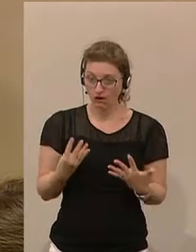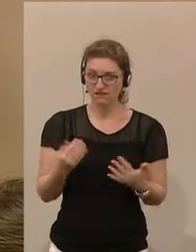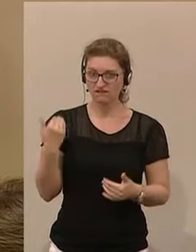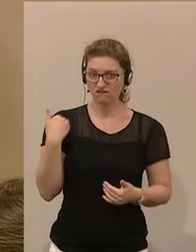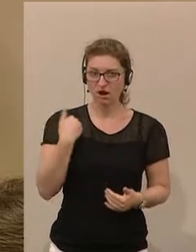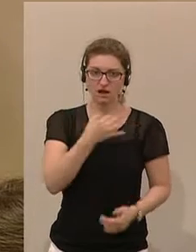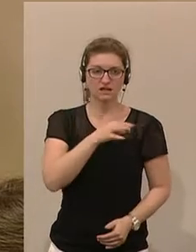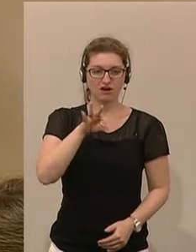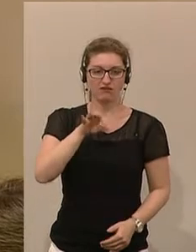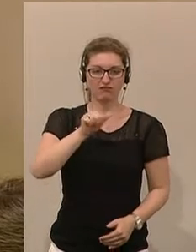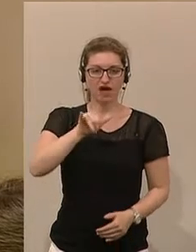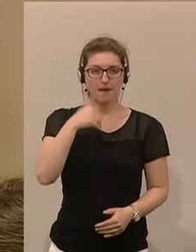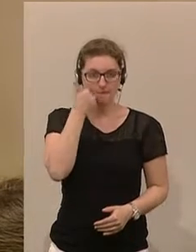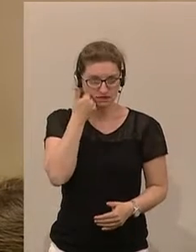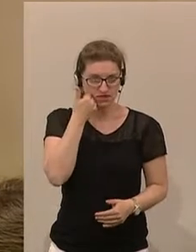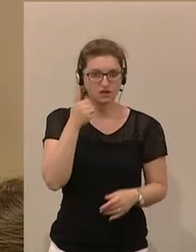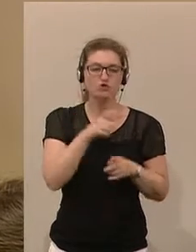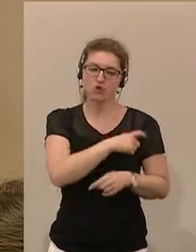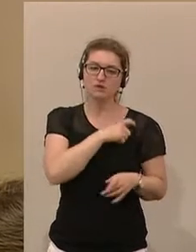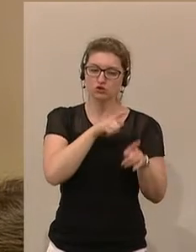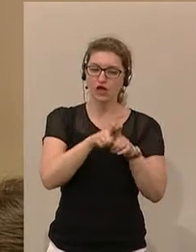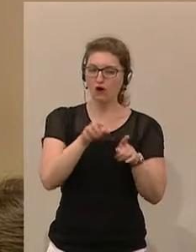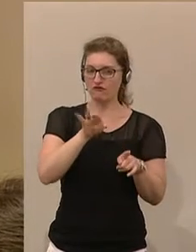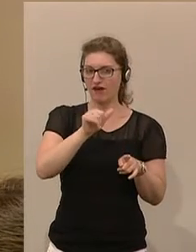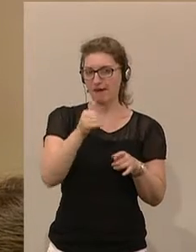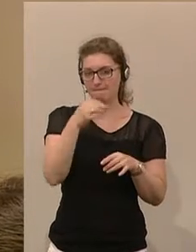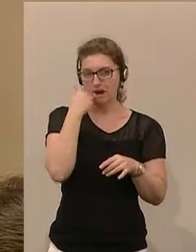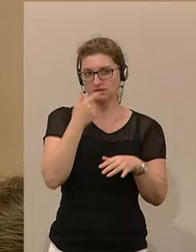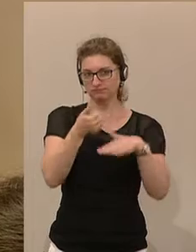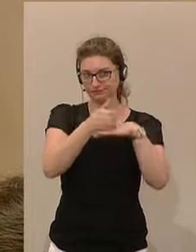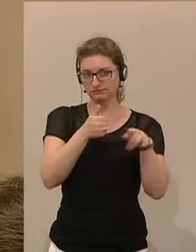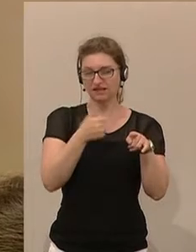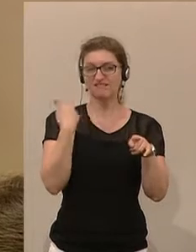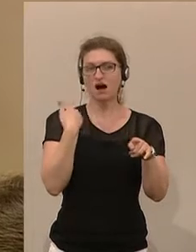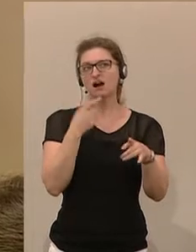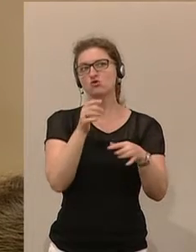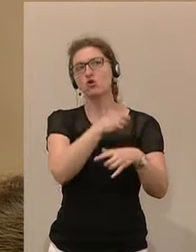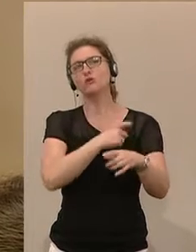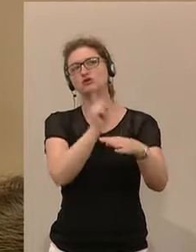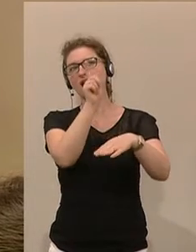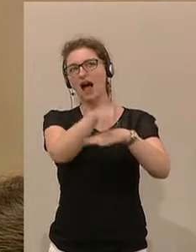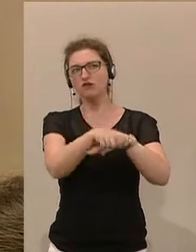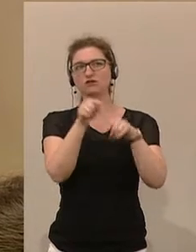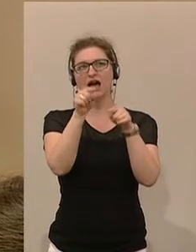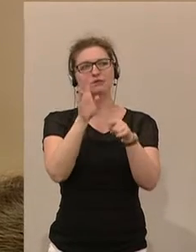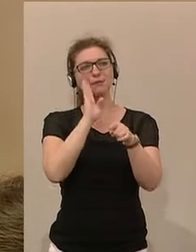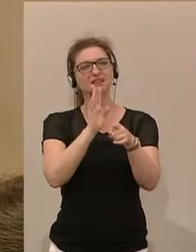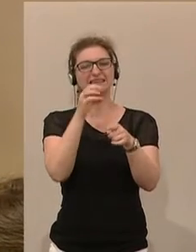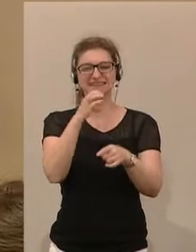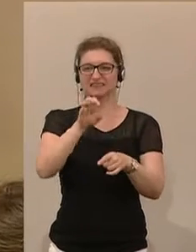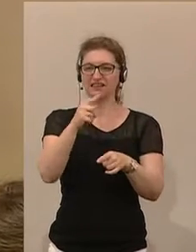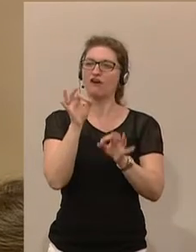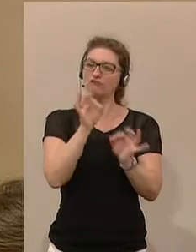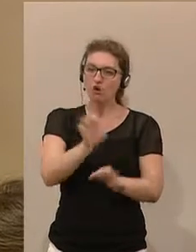der Kommission auch durch Faymann, den Auftrag gegeben, dieses CETA für Europa auszuverhandeln.